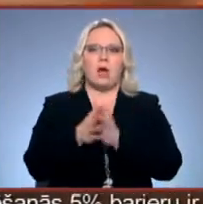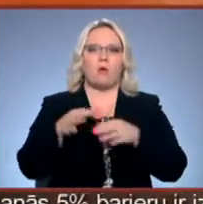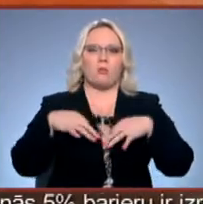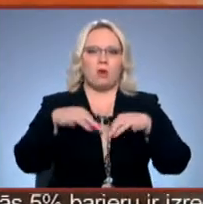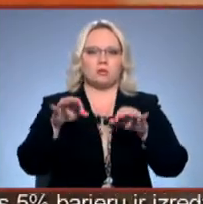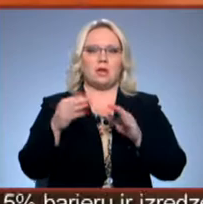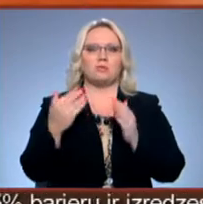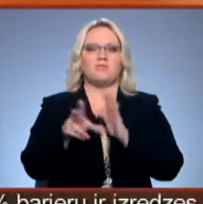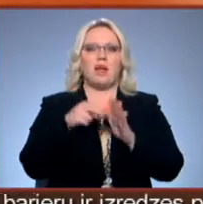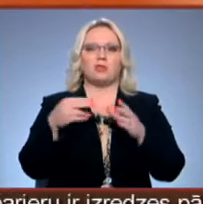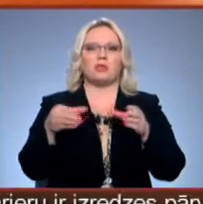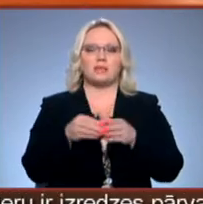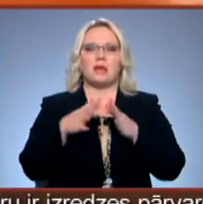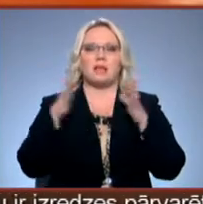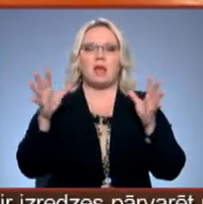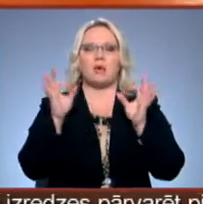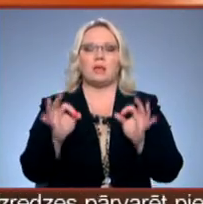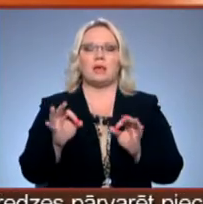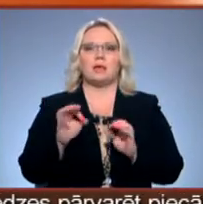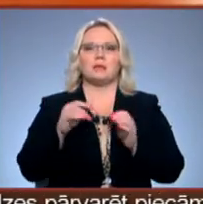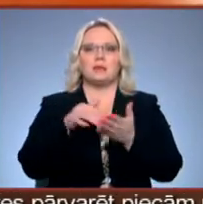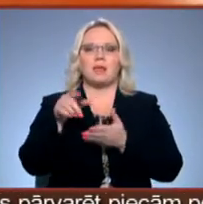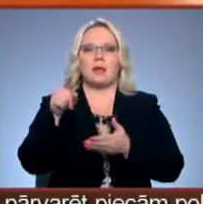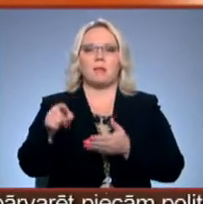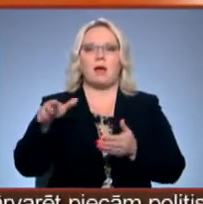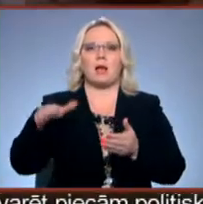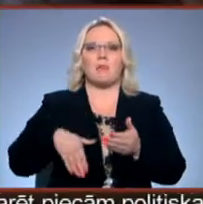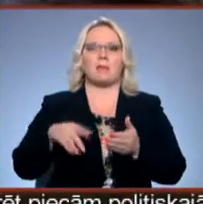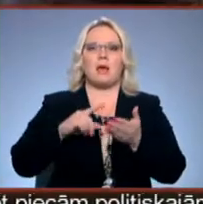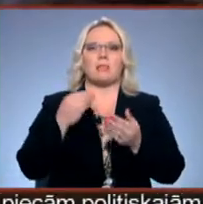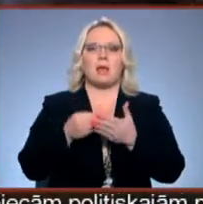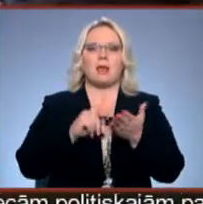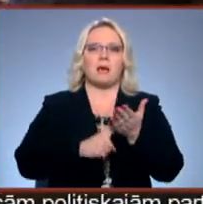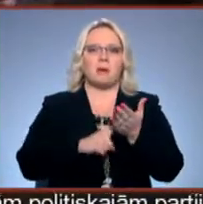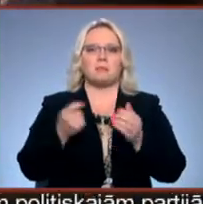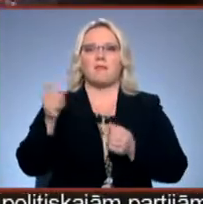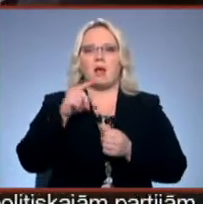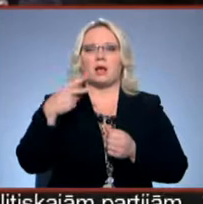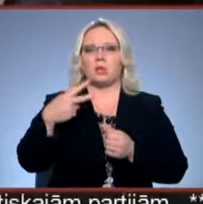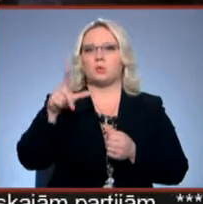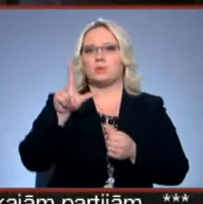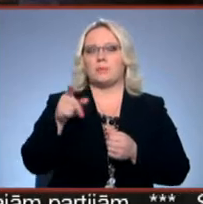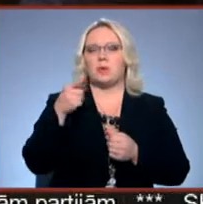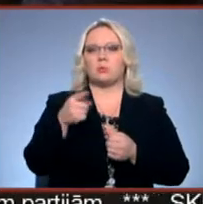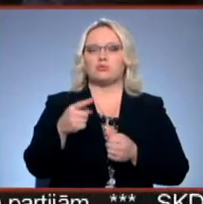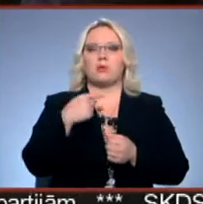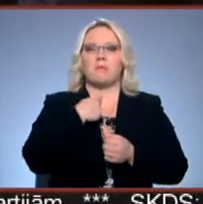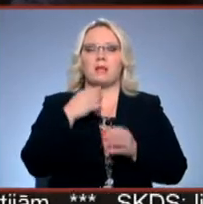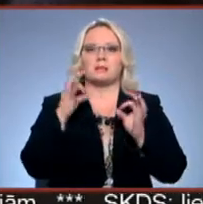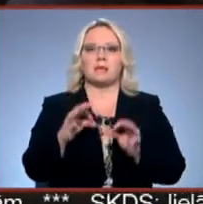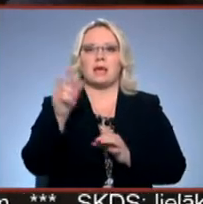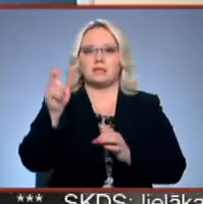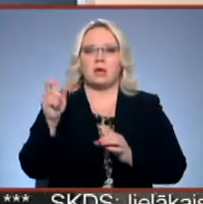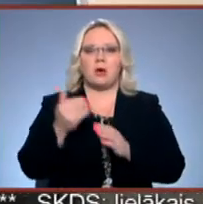Patreiz uz vēlēšana iecirkņiem lielāko ties dodas tie, kabatā ir derīga pārsa, bet vairāk nekā 27 tūkstošiem balstiesīgo